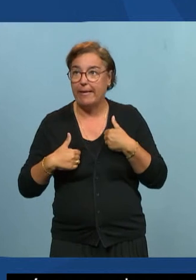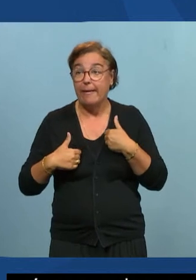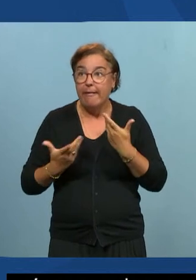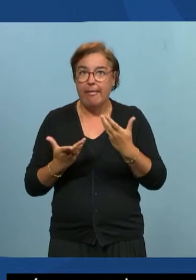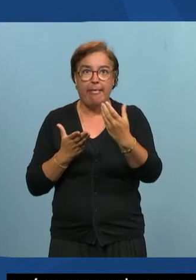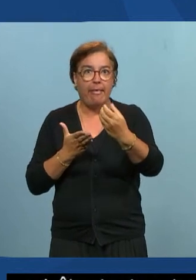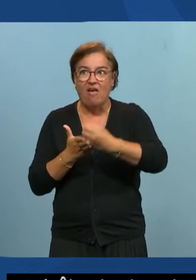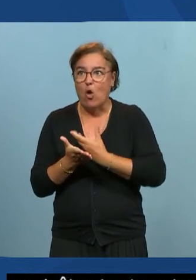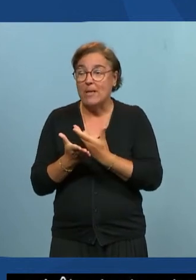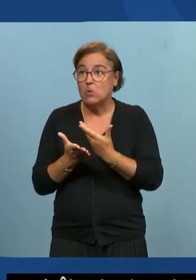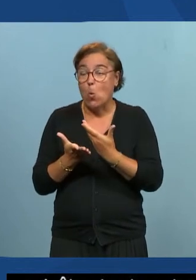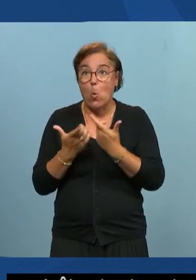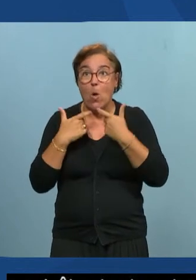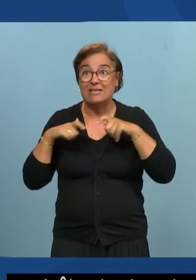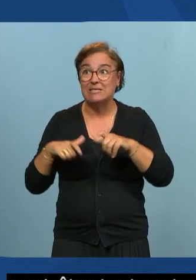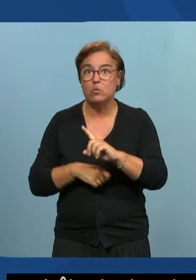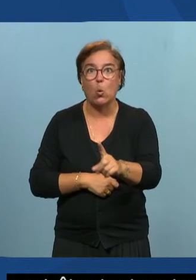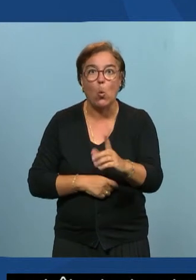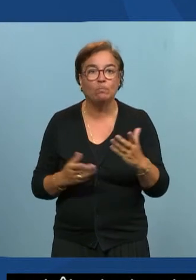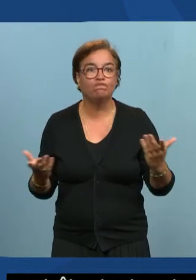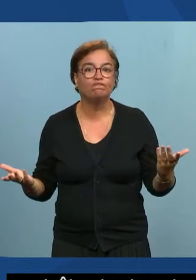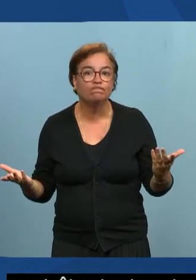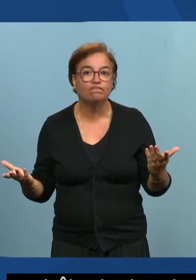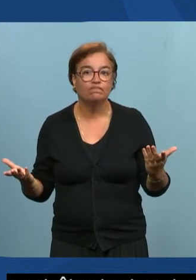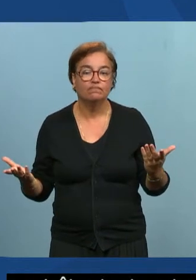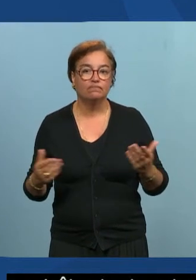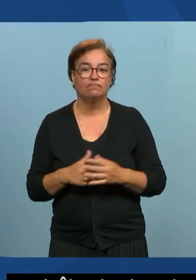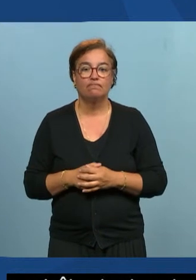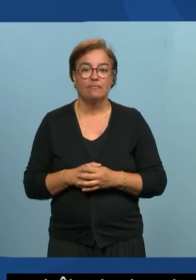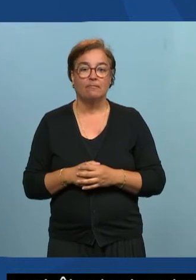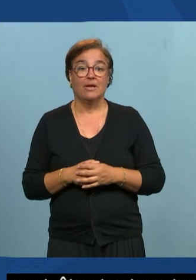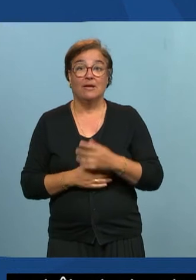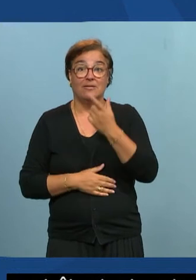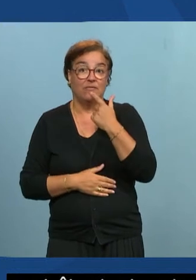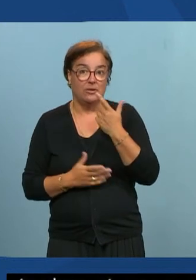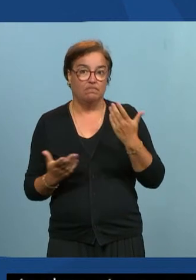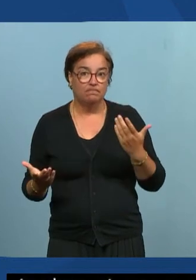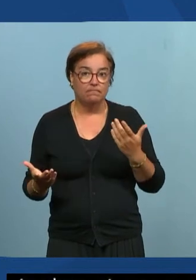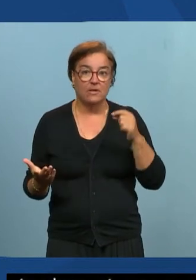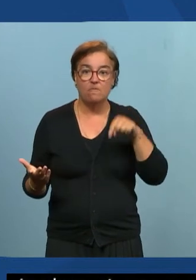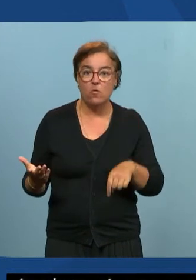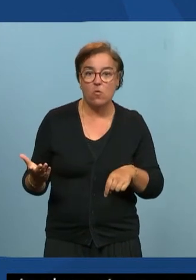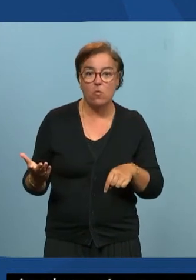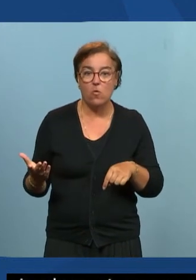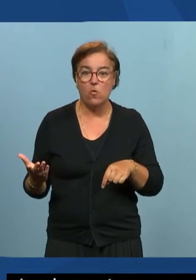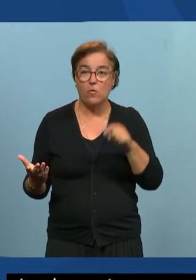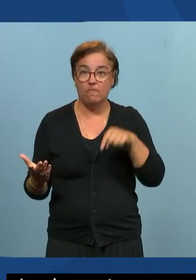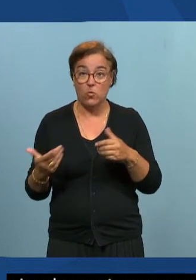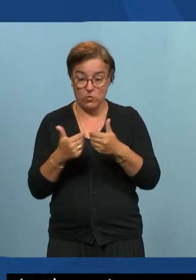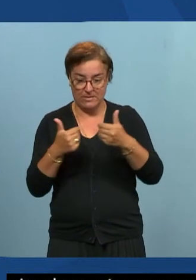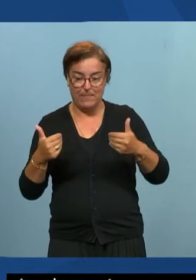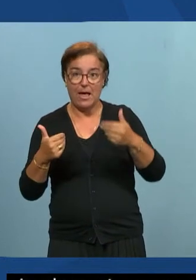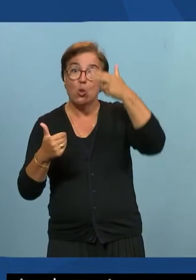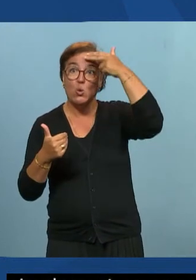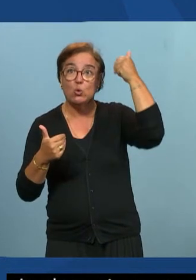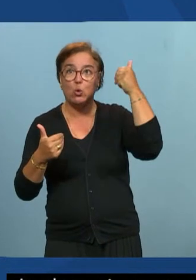parce que l'information n'était pas accessible à l'endroit où elle est arrivée. Autrement dit, indirectement, on doit séparer la notion d